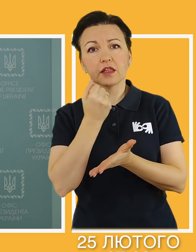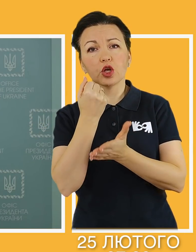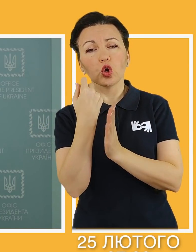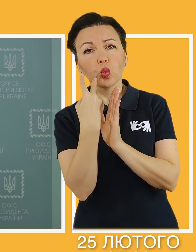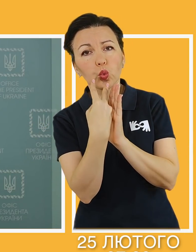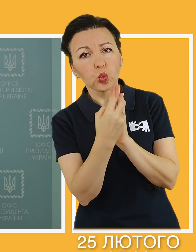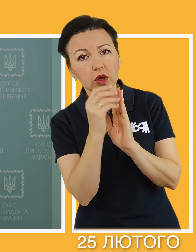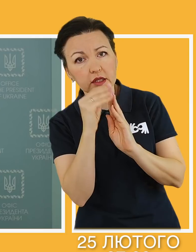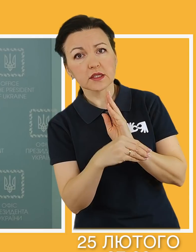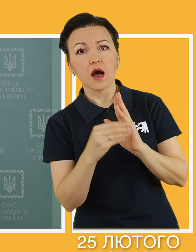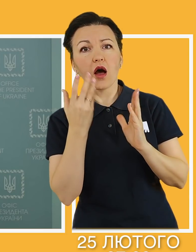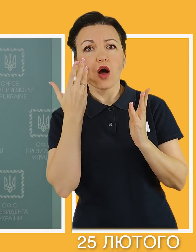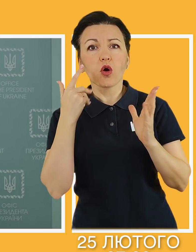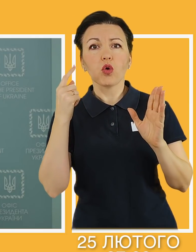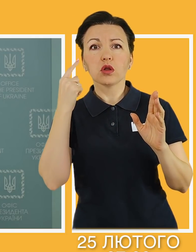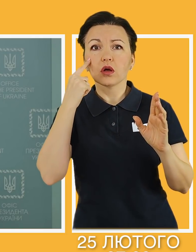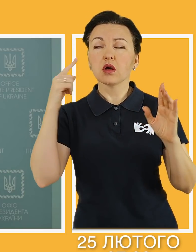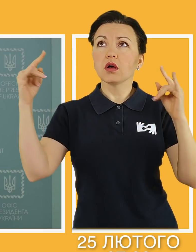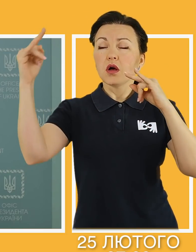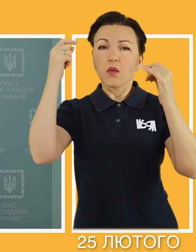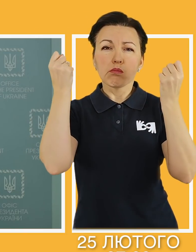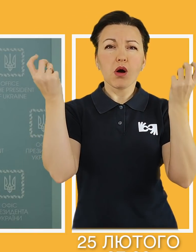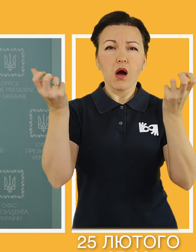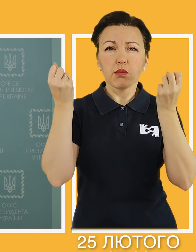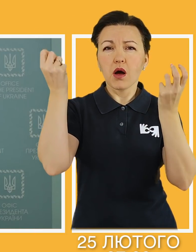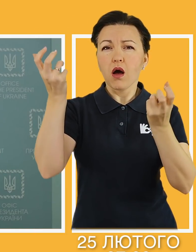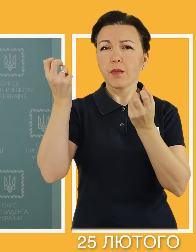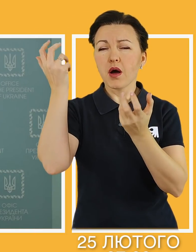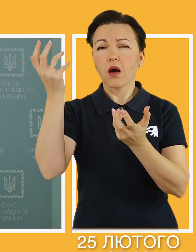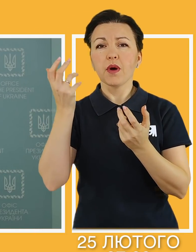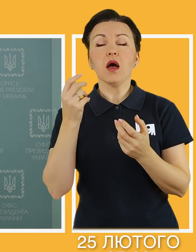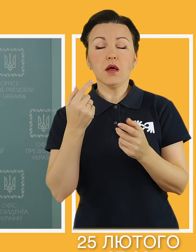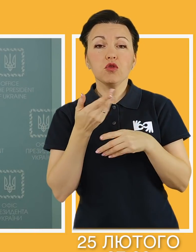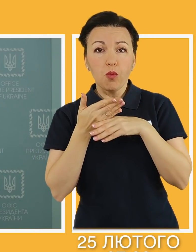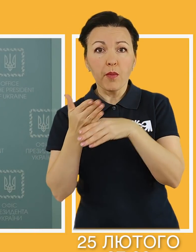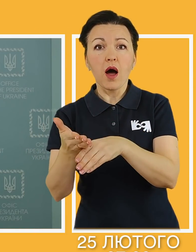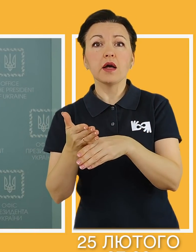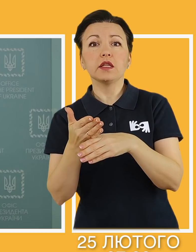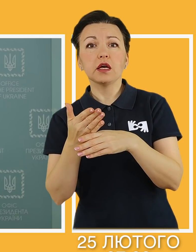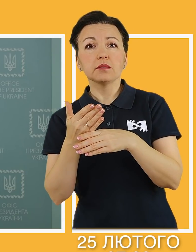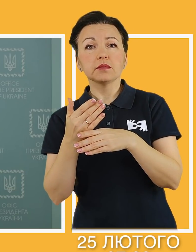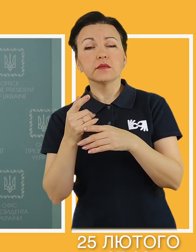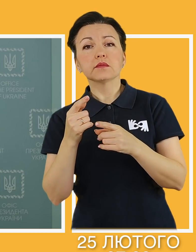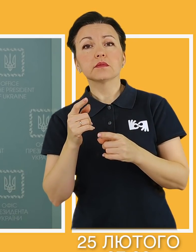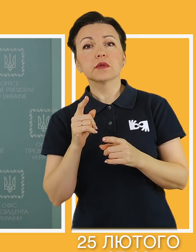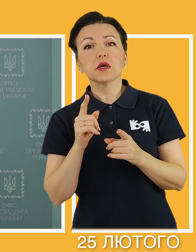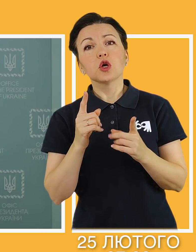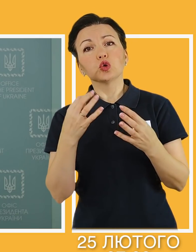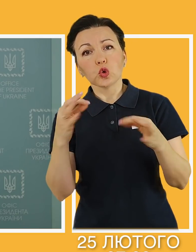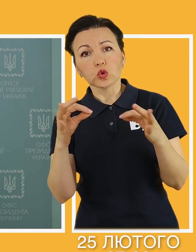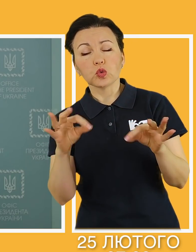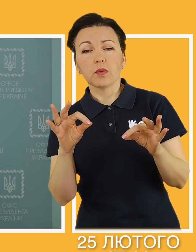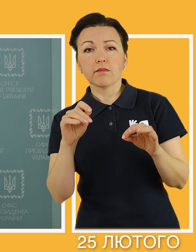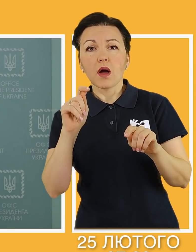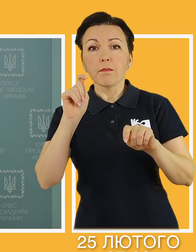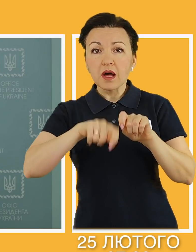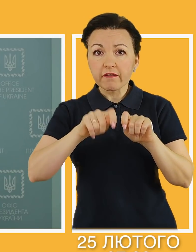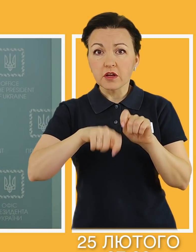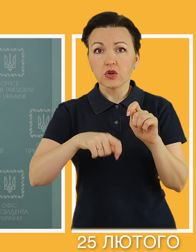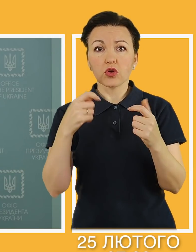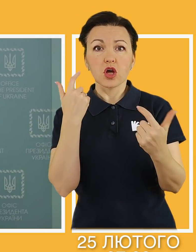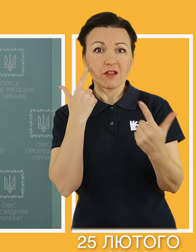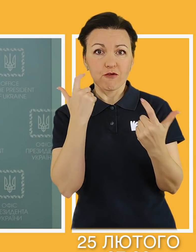допомагайте знайти укриття, коли діє повітряна тривога, допомагайте з доступом до перевіреної